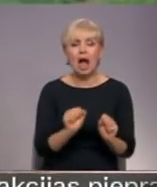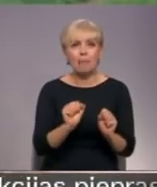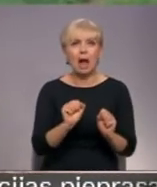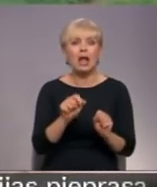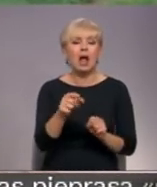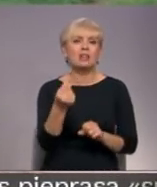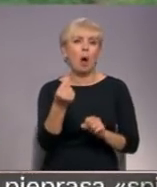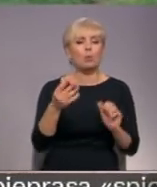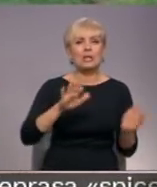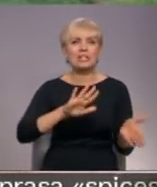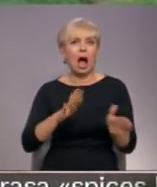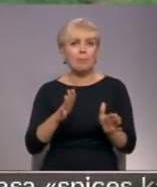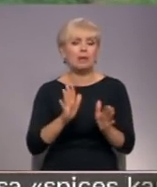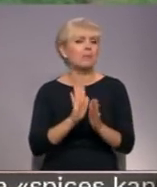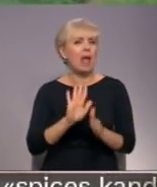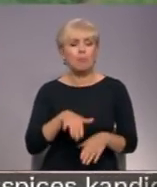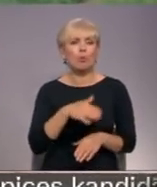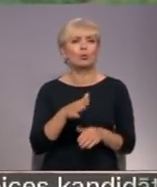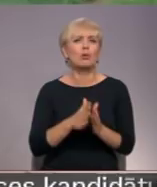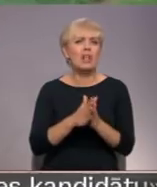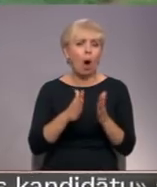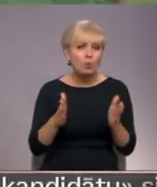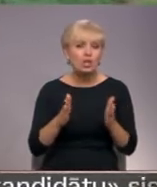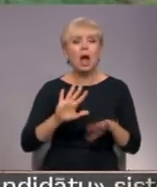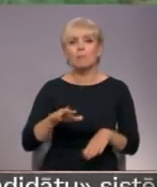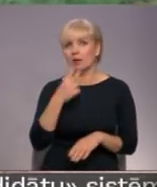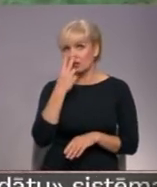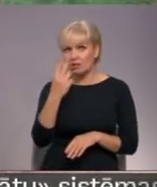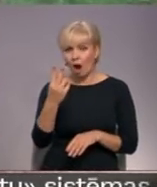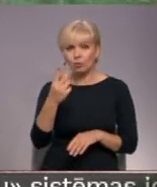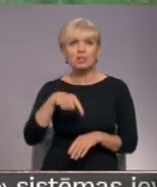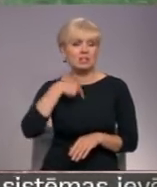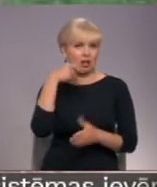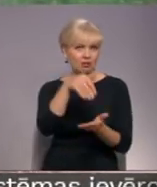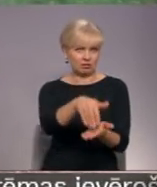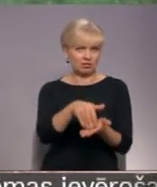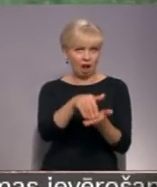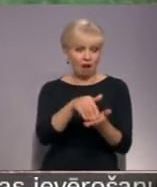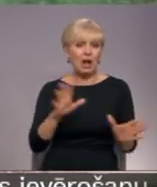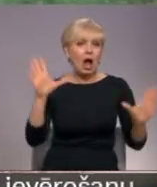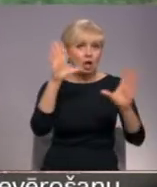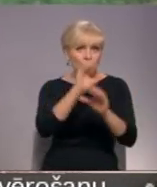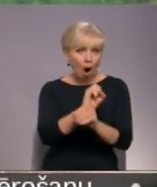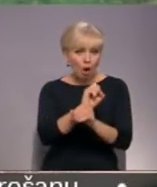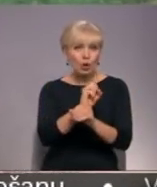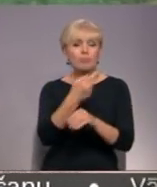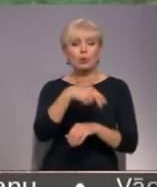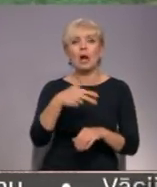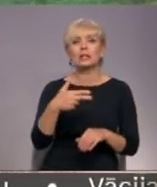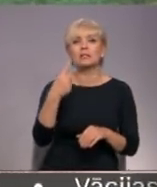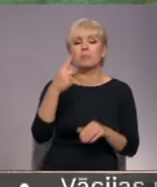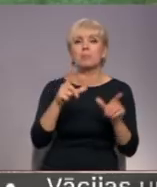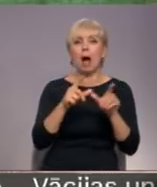naudas izteiksmē, tas nebūtu dikti daudz, bet skatoties pēc tā, cik tas ilgi stāv, jo tas naktī no 31. aprīļus 1.